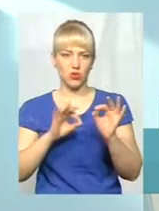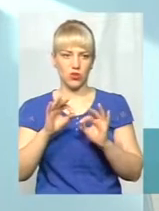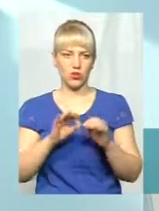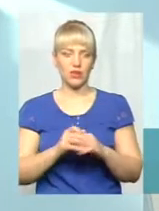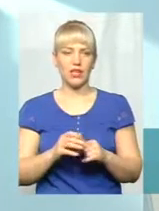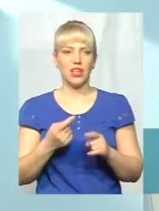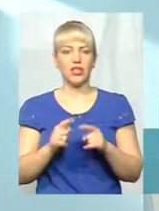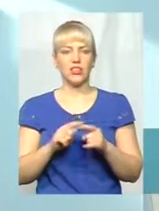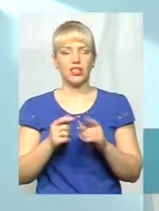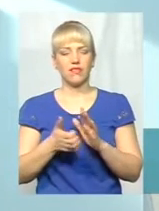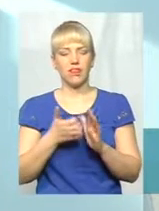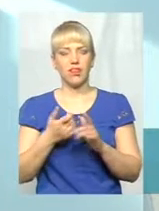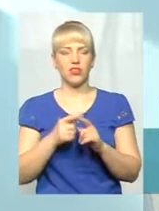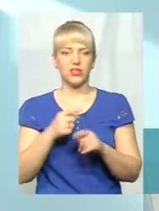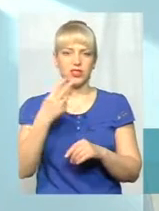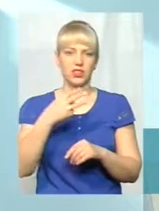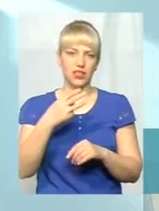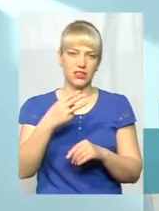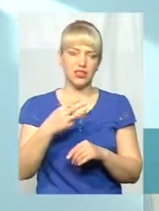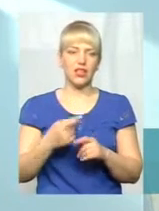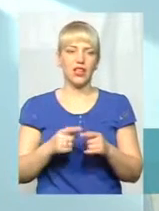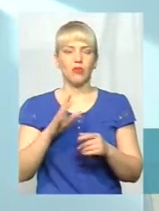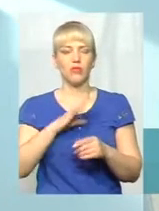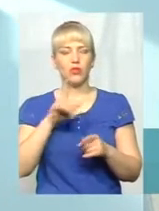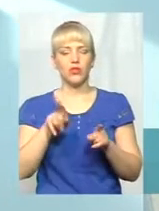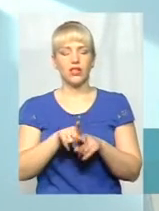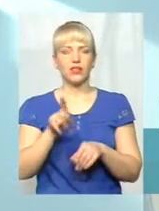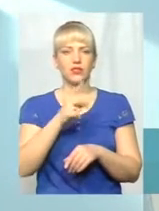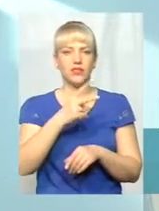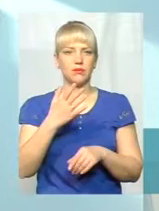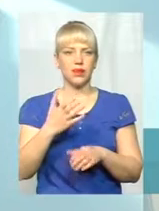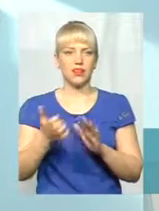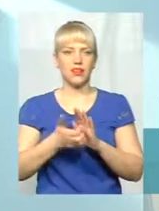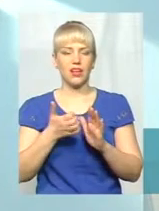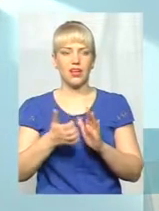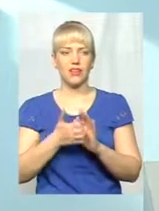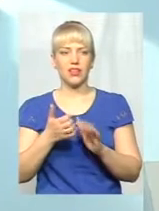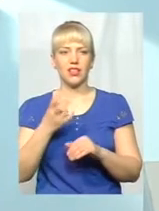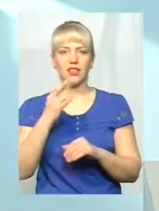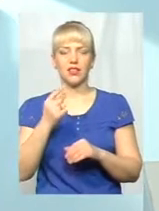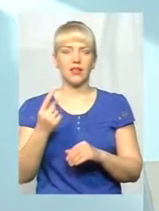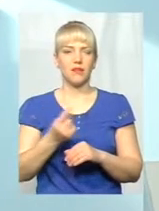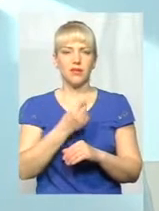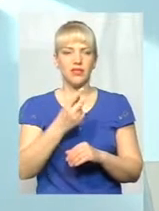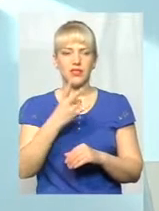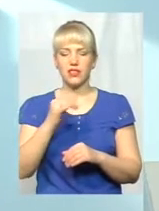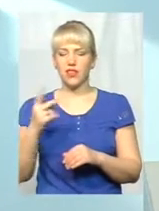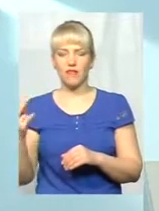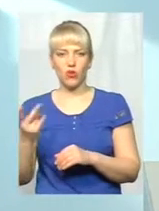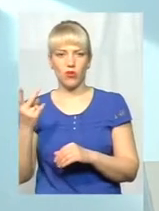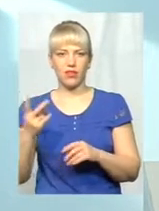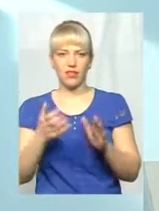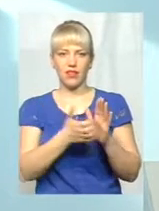Чи вистачало цих 30%? І було, і так, по розподілу, що 25%. Не вистачало ні на вторинці, ні на первинці. І коли